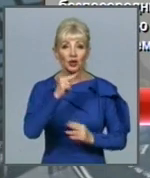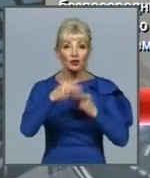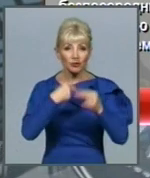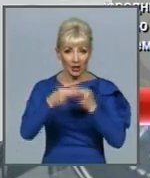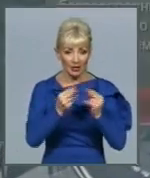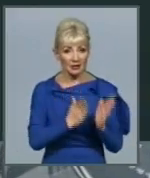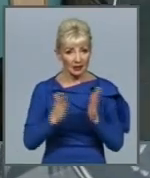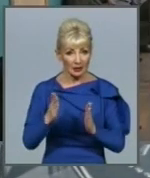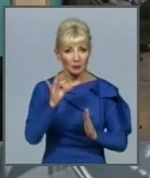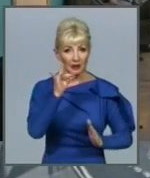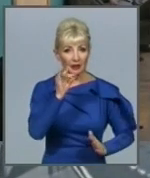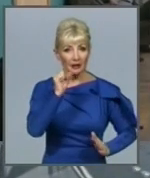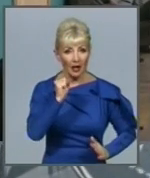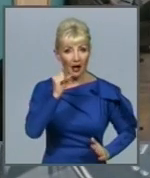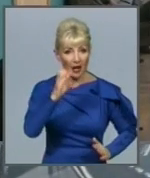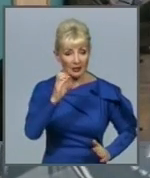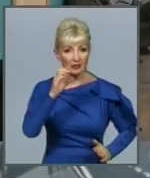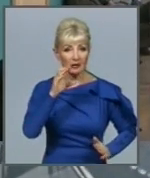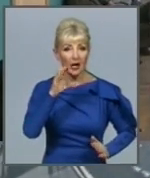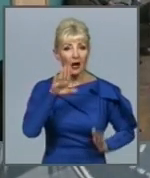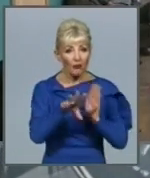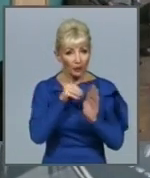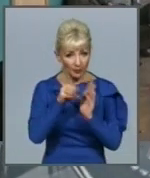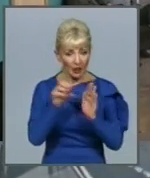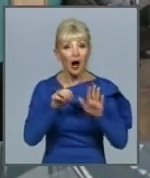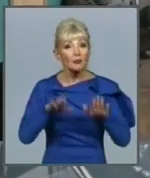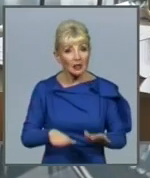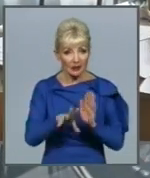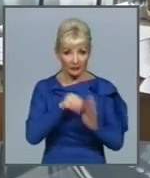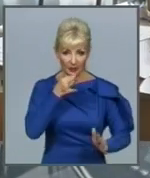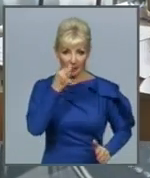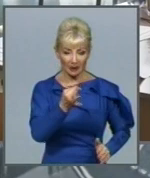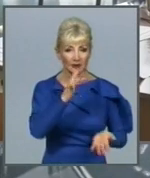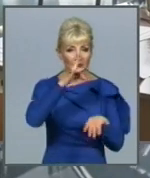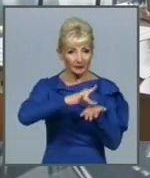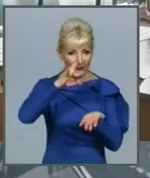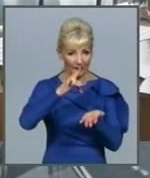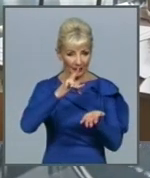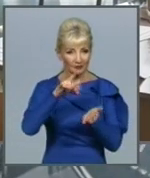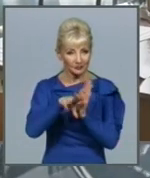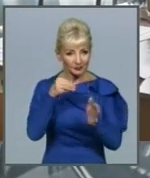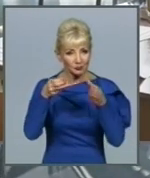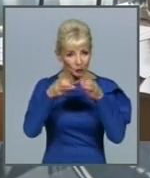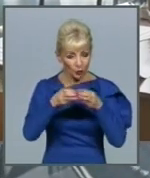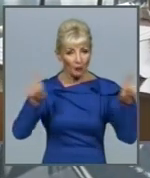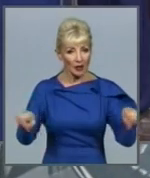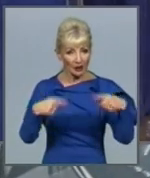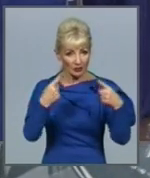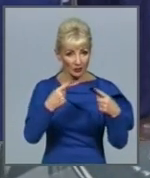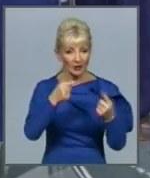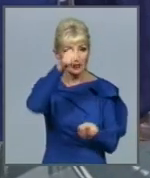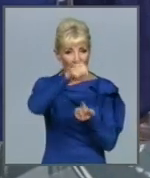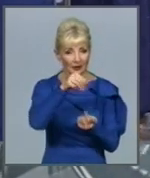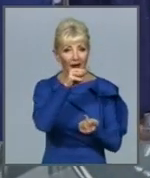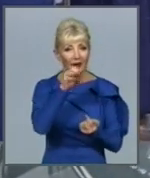-вибори. А от місцеві вибори, зазначили у Центрівиборчкомі, організовують відповідні територіальні виборчі комісії.